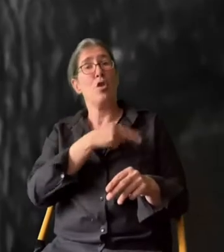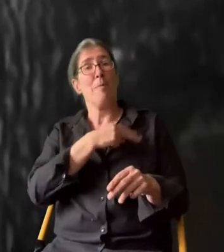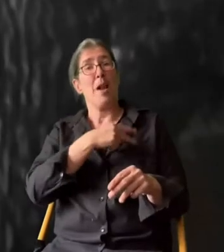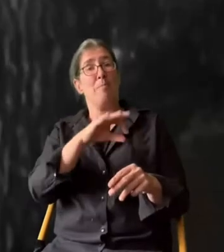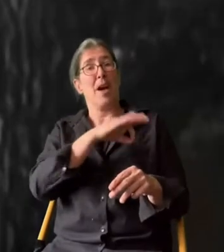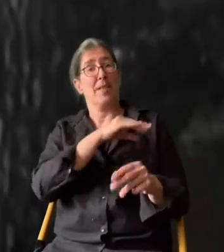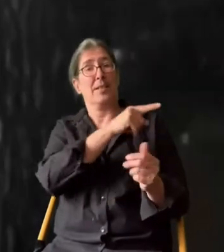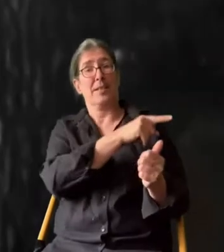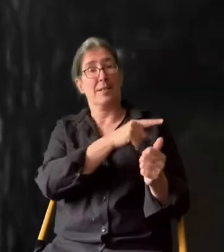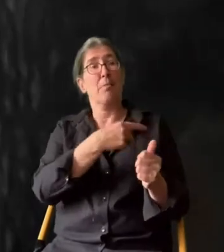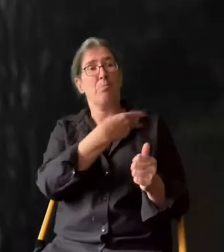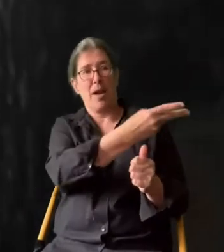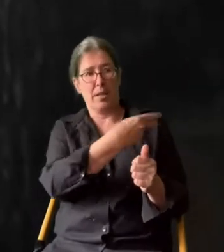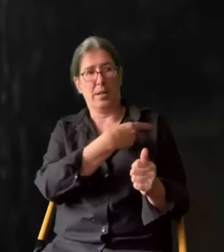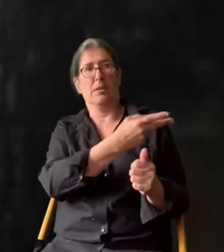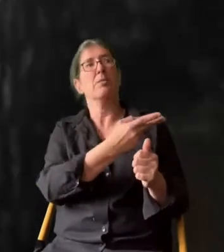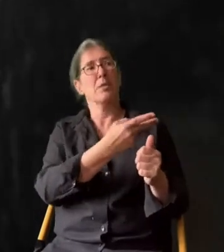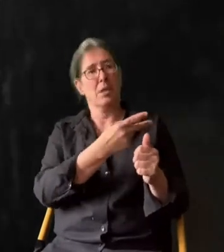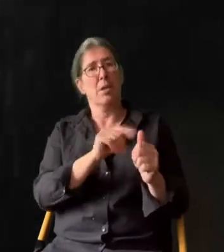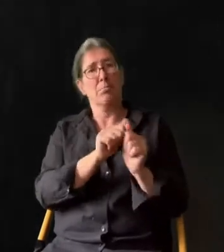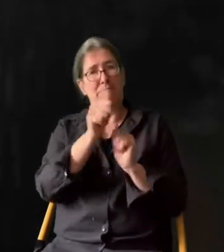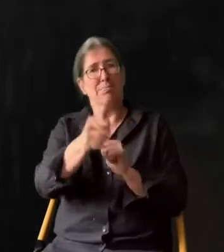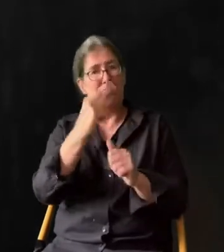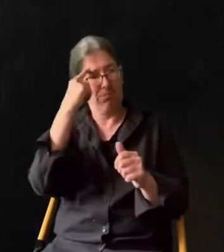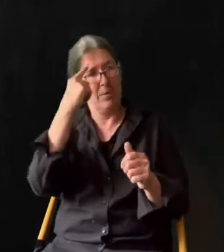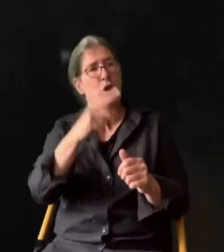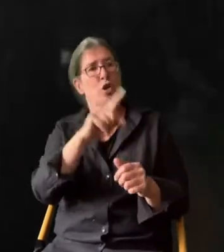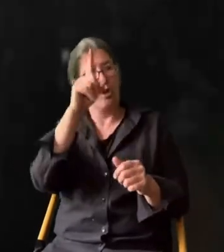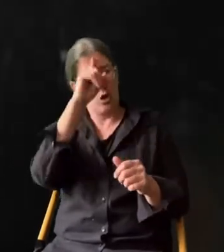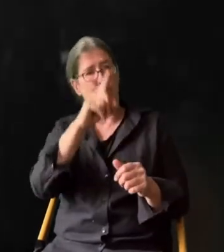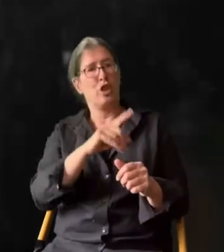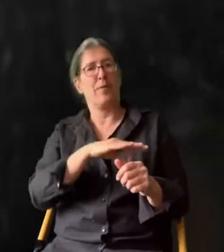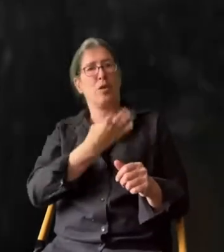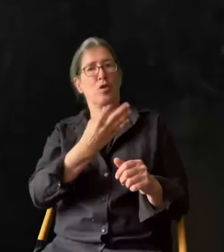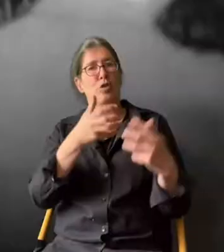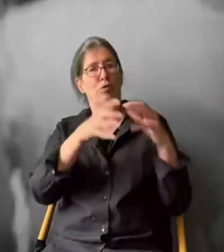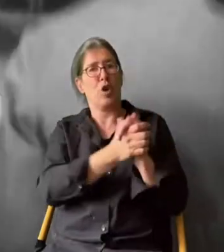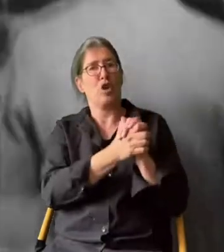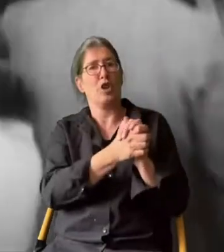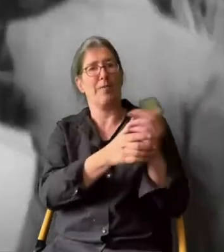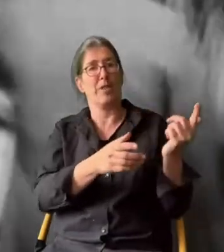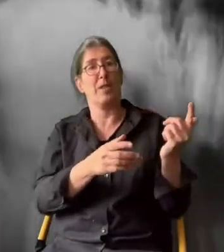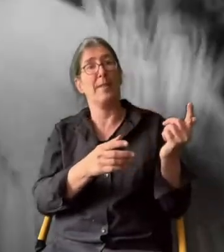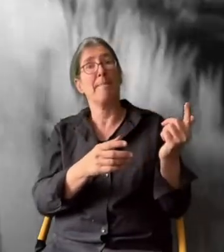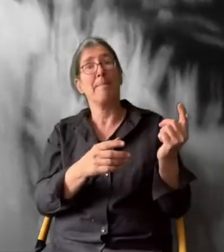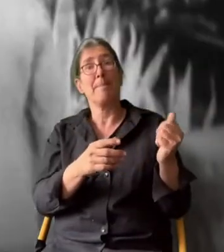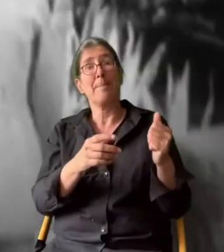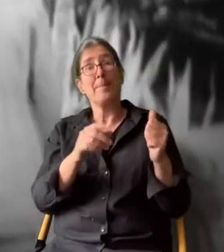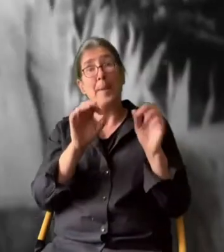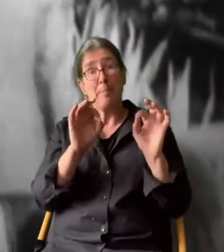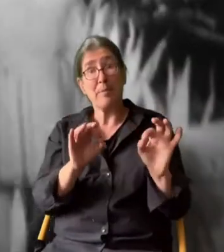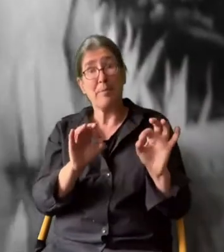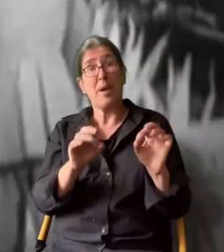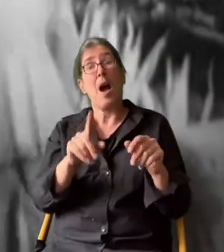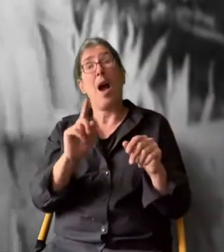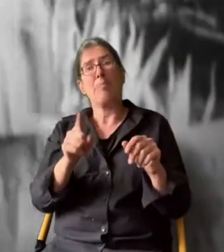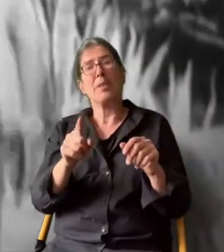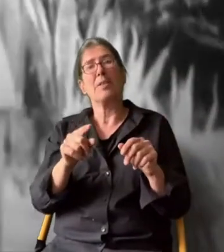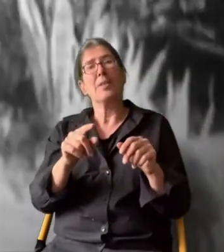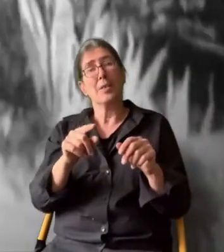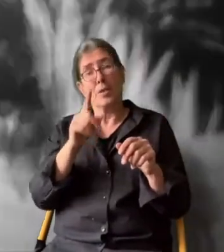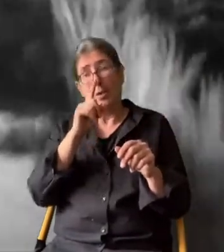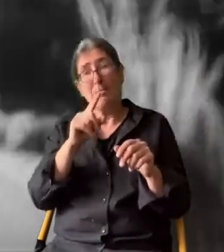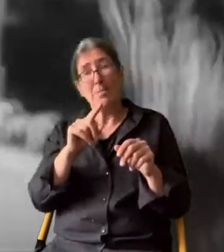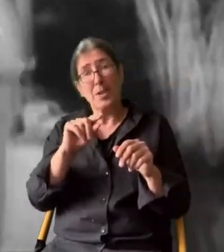Sie sind die Vordenker der deutsch-französischen Freundschaft, die allerdings erst nach dem Zweiten Weltkrieg zum Garanten des